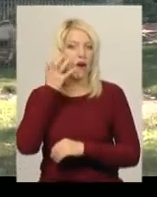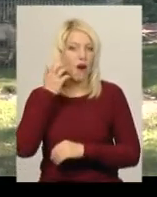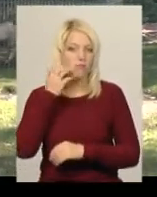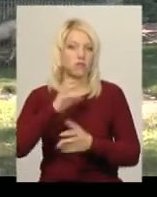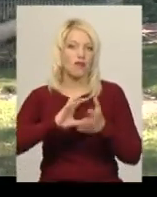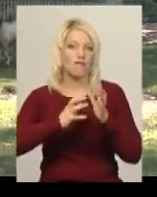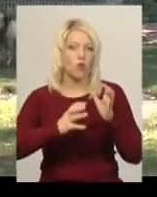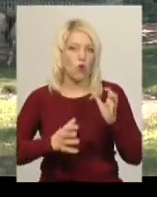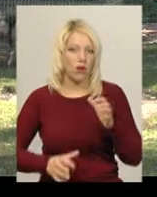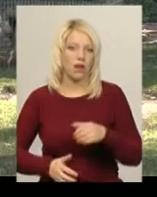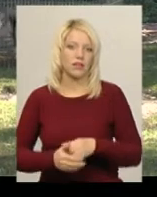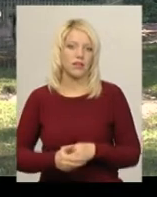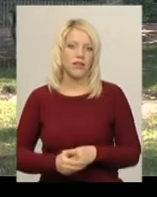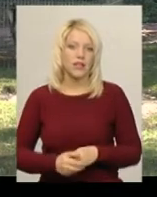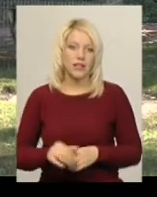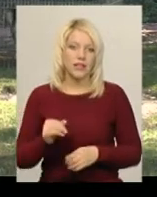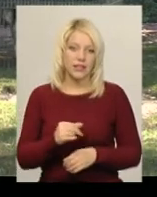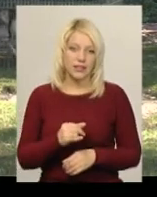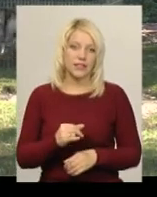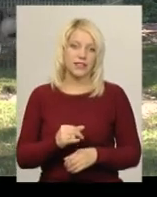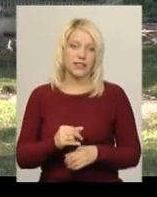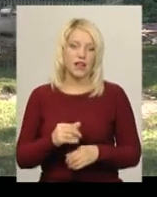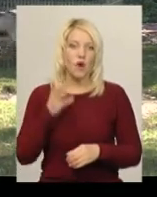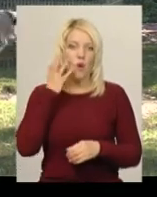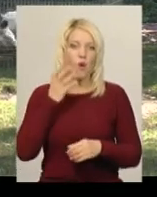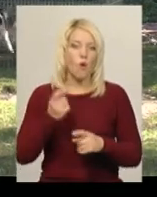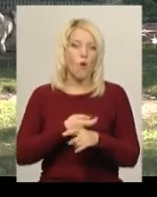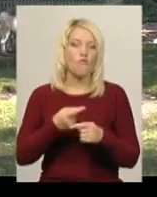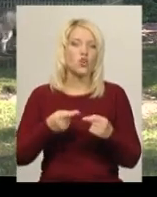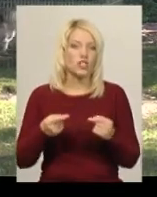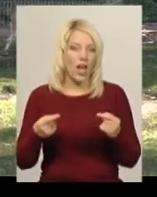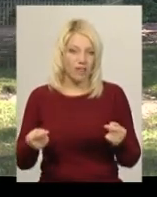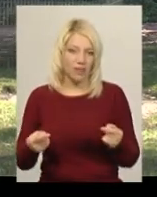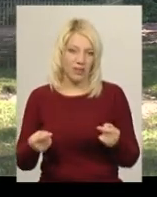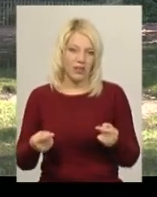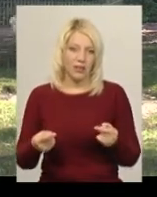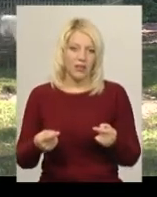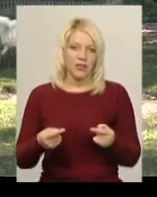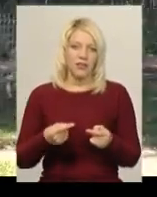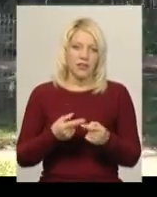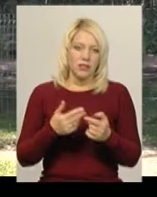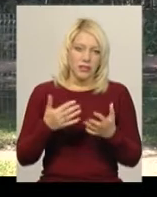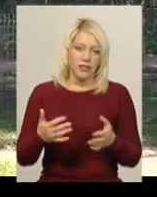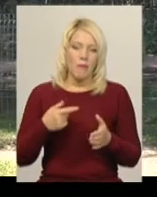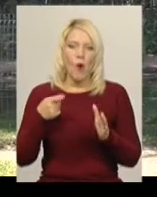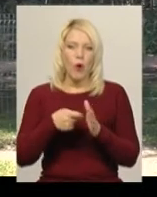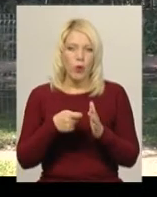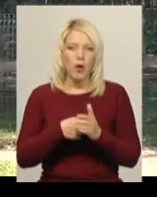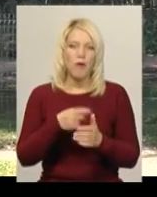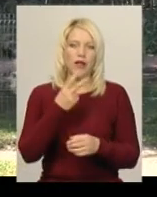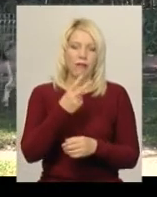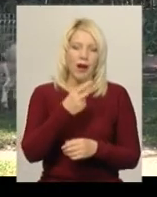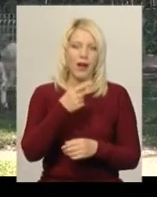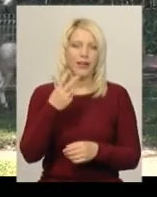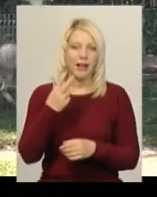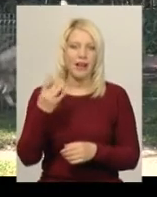виноград, овочевими і овочами. Годуємо 2-3 рази на